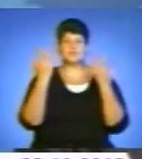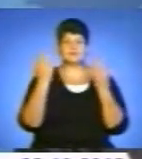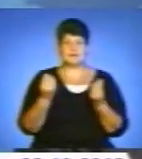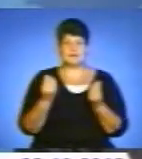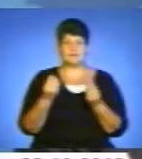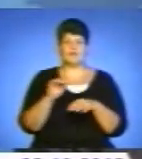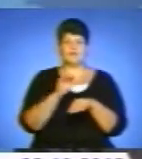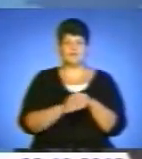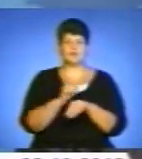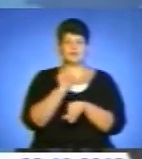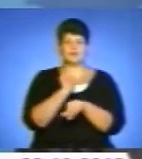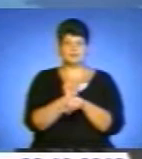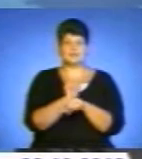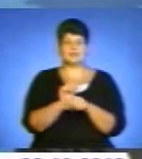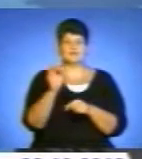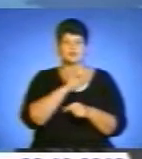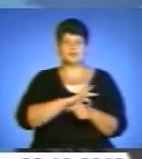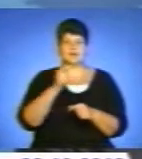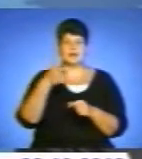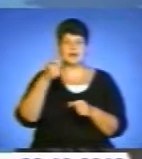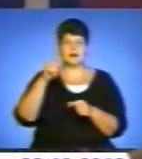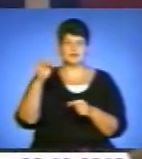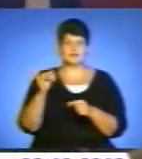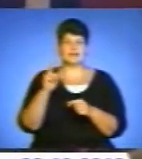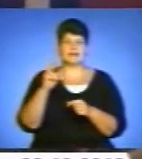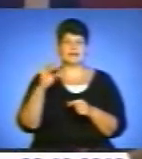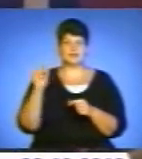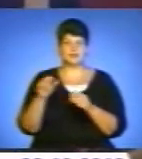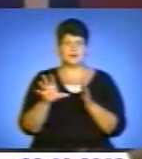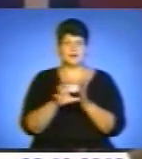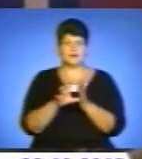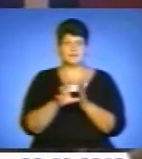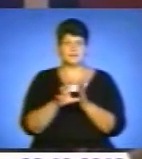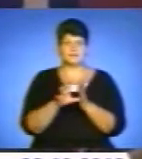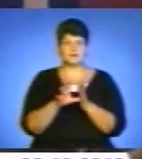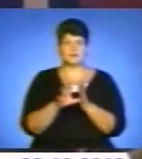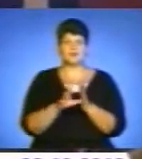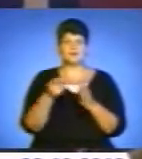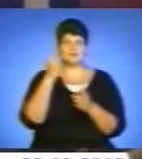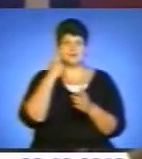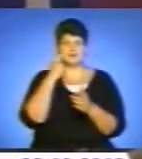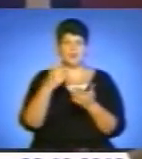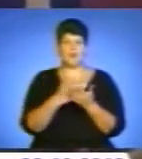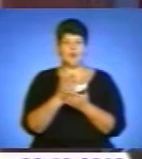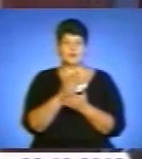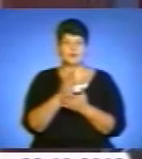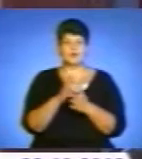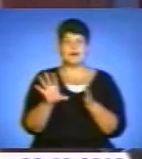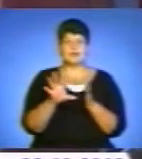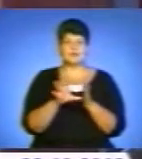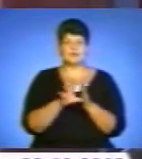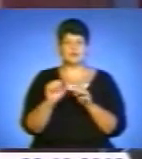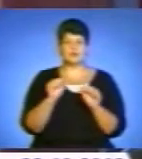використання газу для виробництва енергетичної енергії. Оцінюючи політику українського уряду в енергетичному секторі,